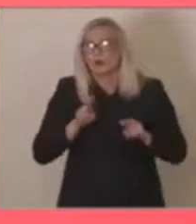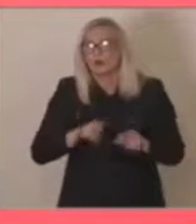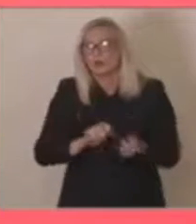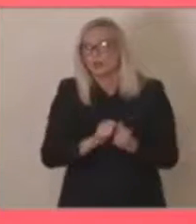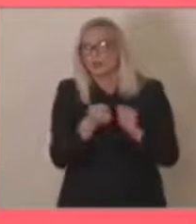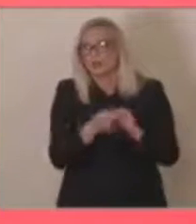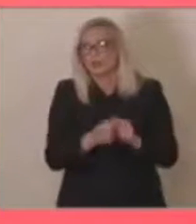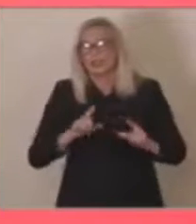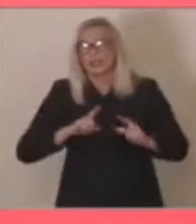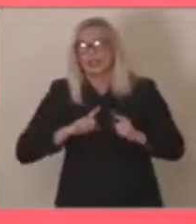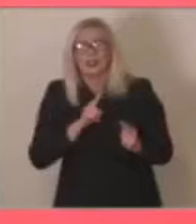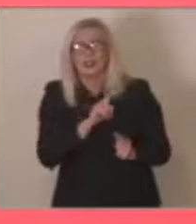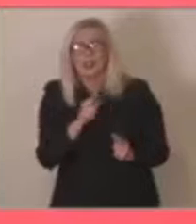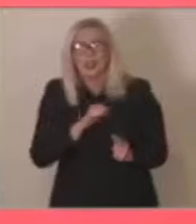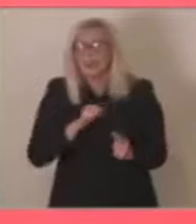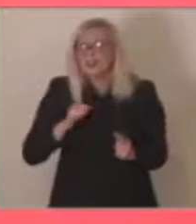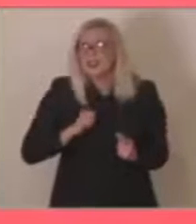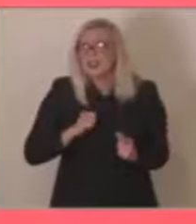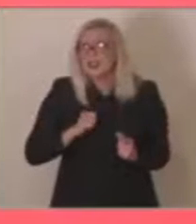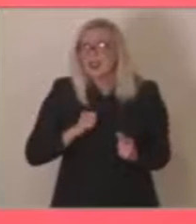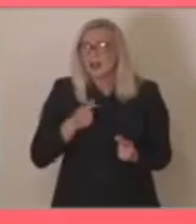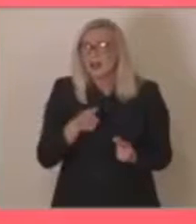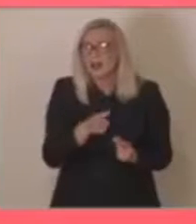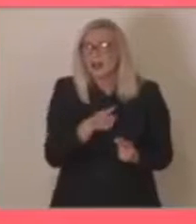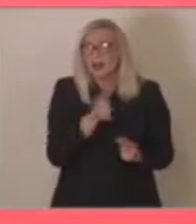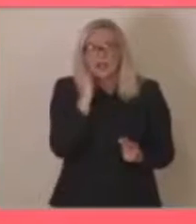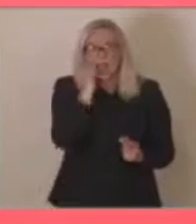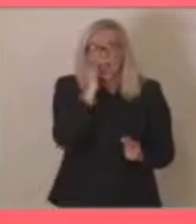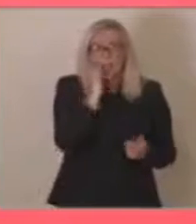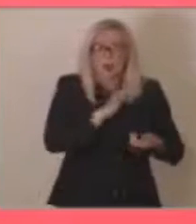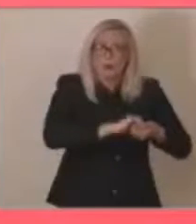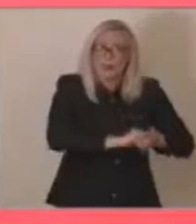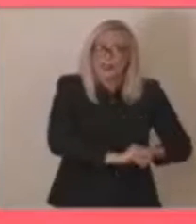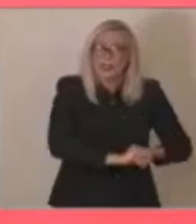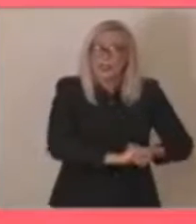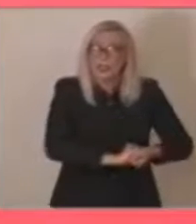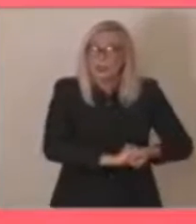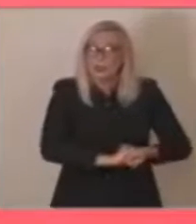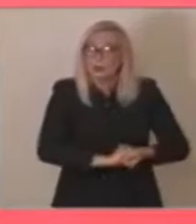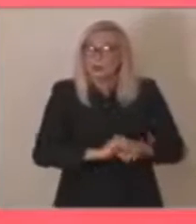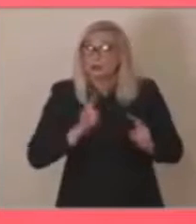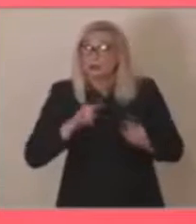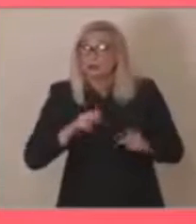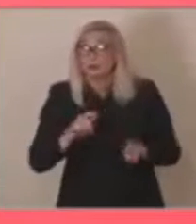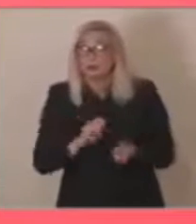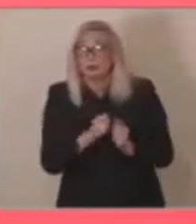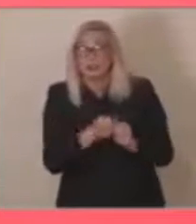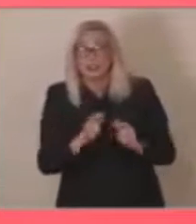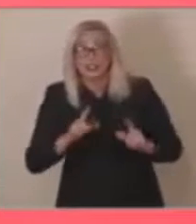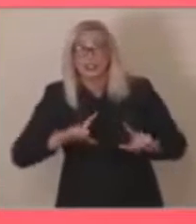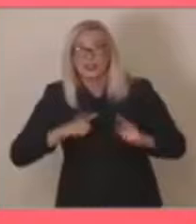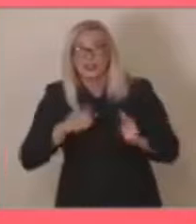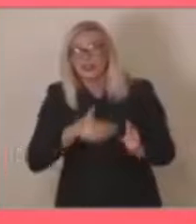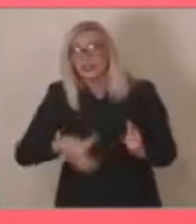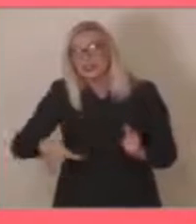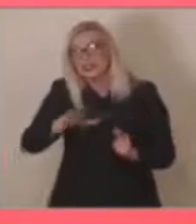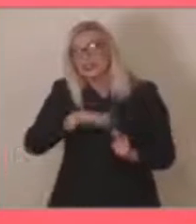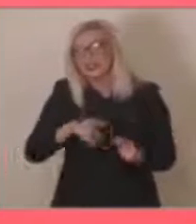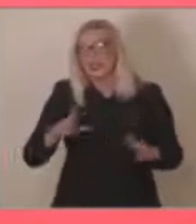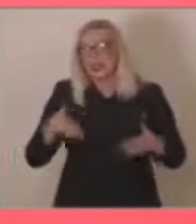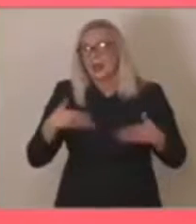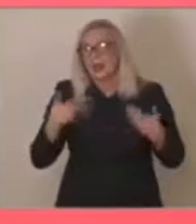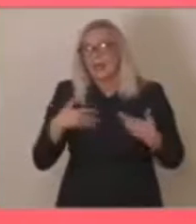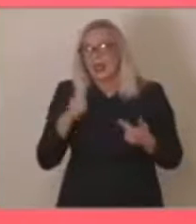смени животот не само на припадниците на таа заедница, току и на сите млади